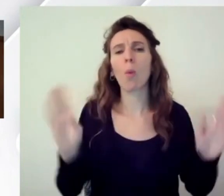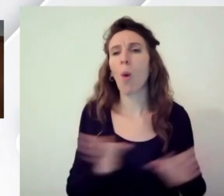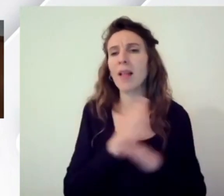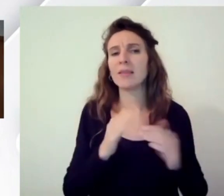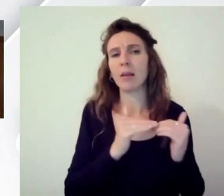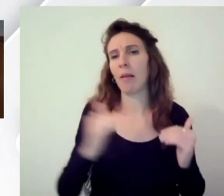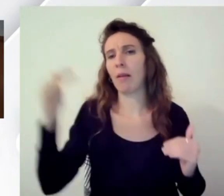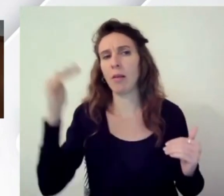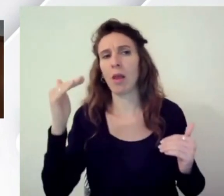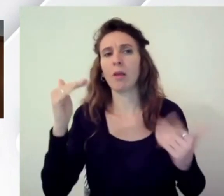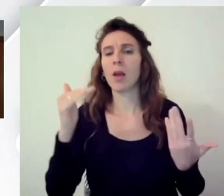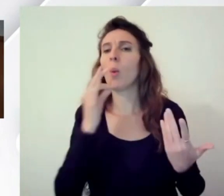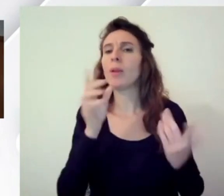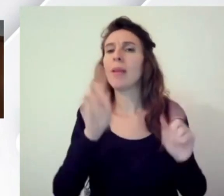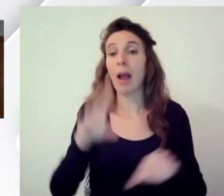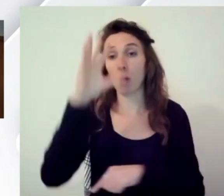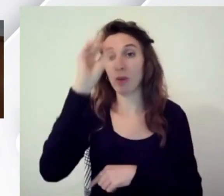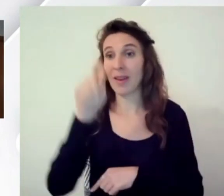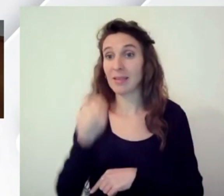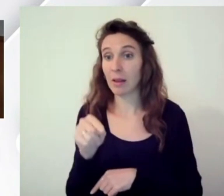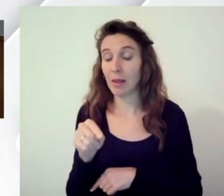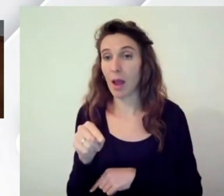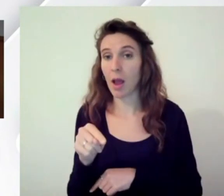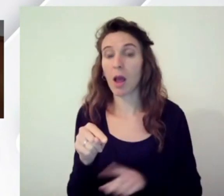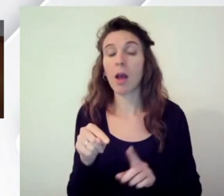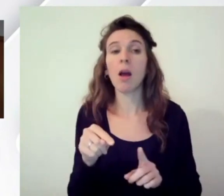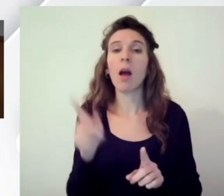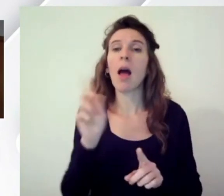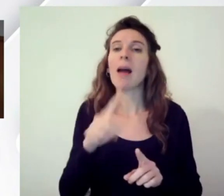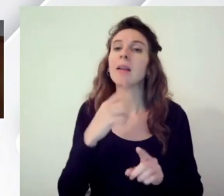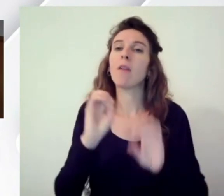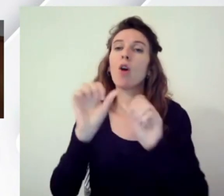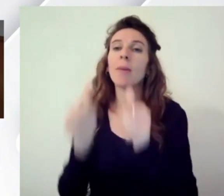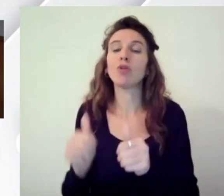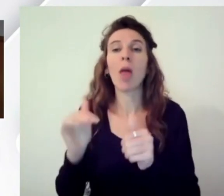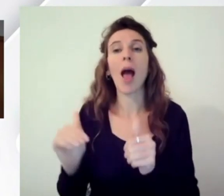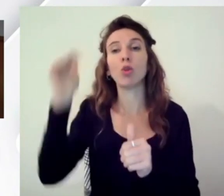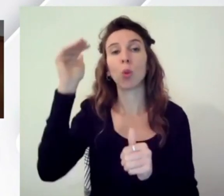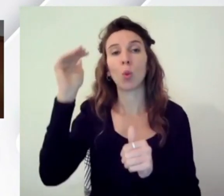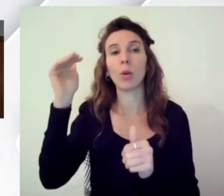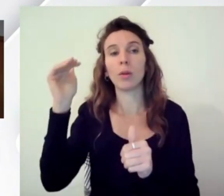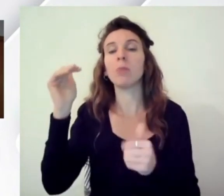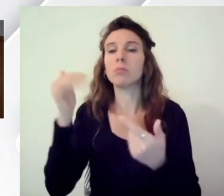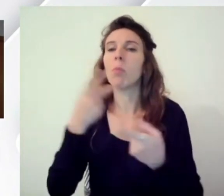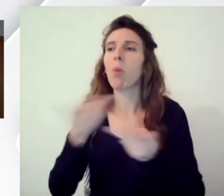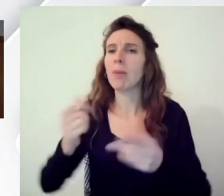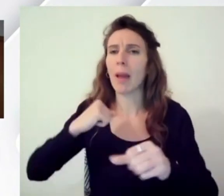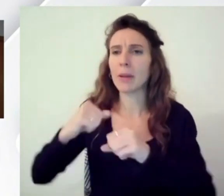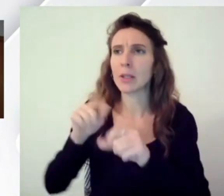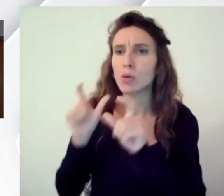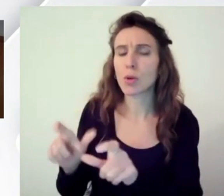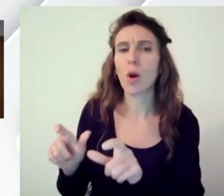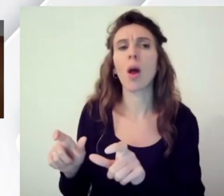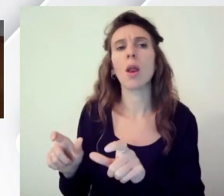comprese l'università e anche per la formazione per gli adulti quindi parlare di formazione per la pubblica amministratura azione